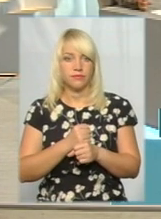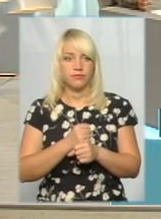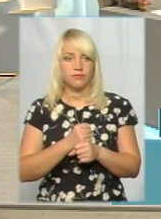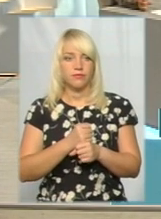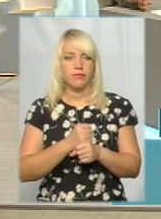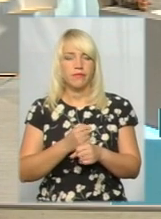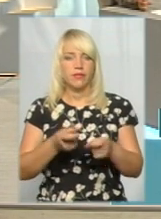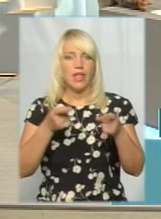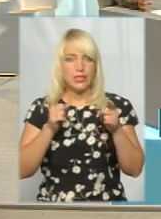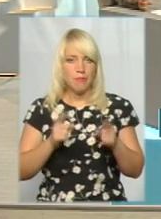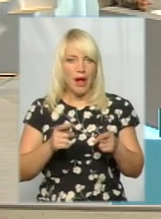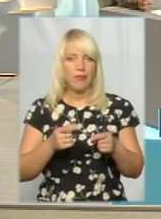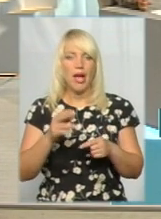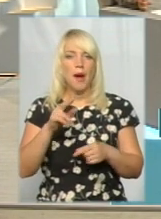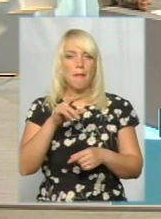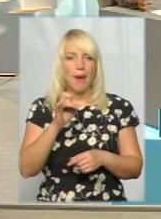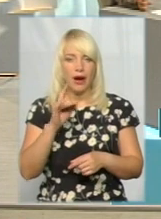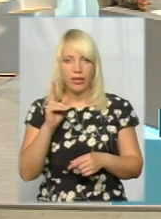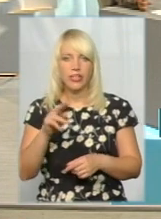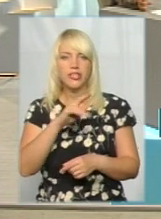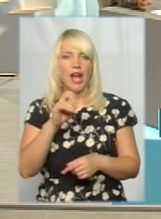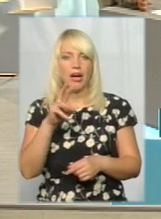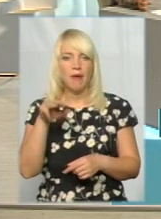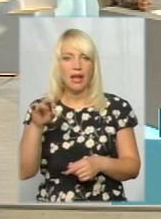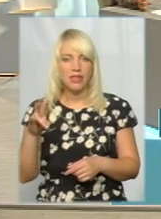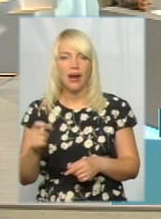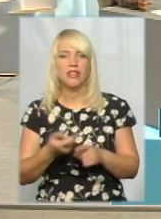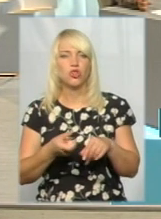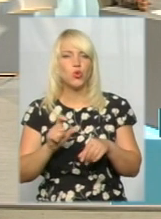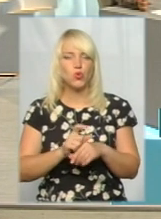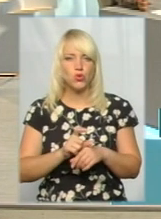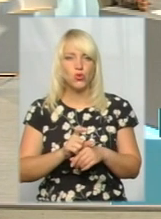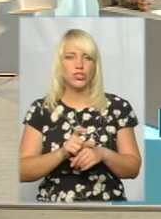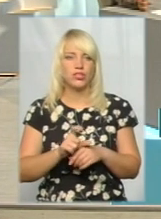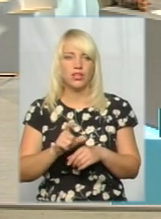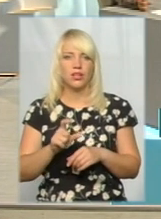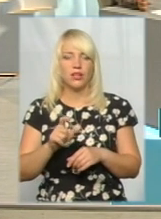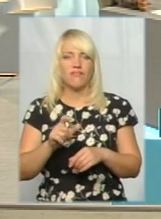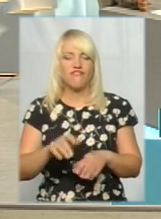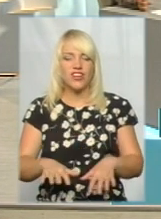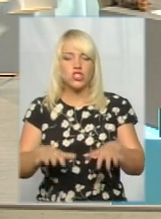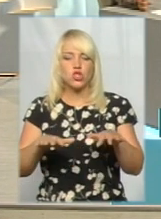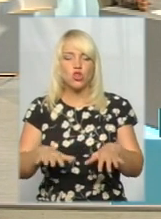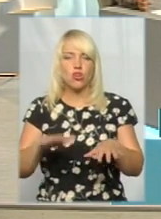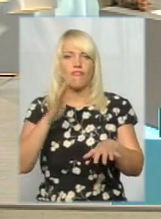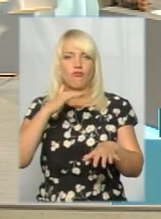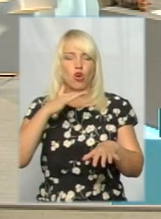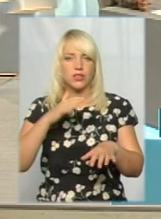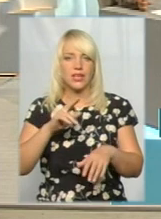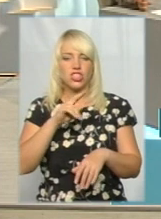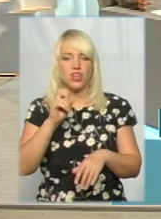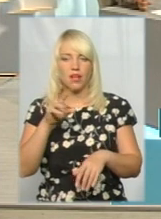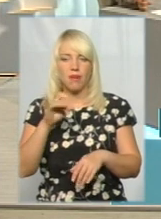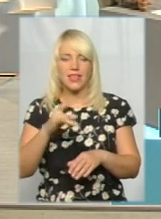Насправді у парку Чекмана дуже і дуже високі грунтові води. У парку Чекмана ніде за